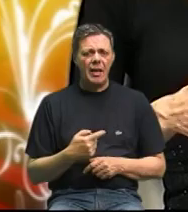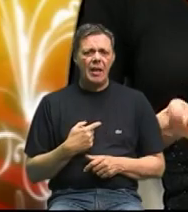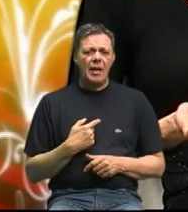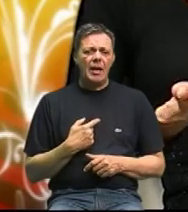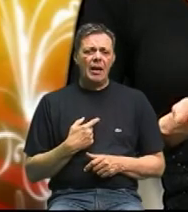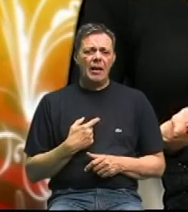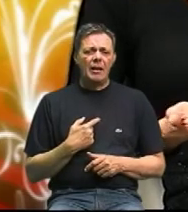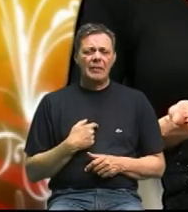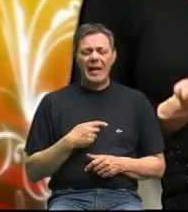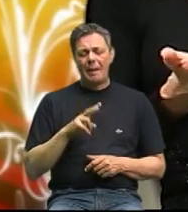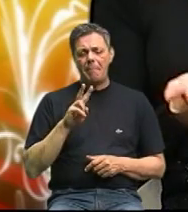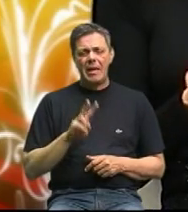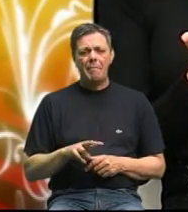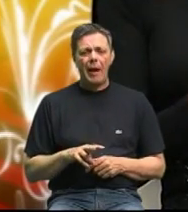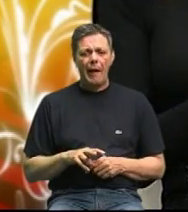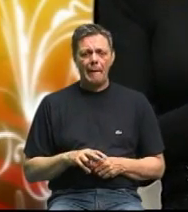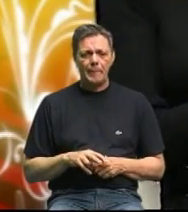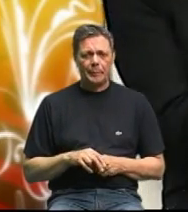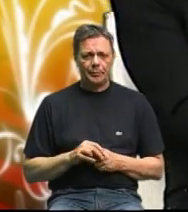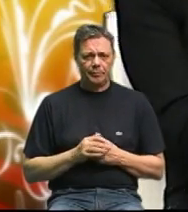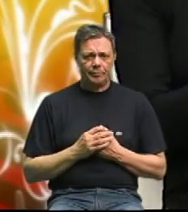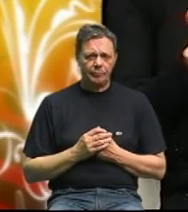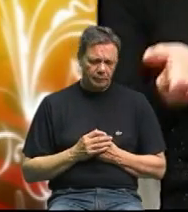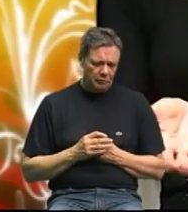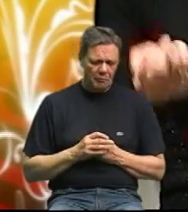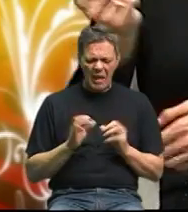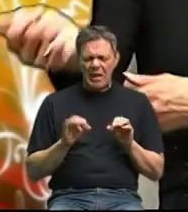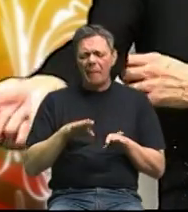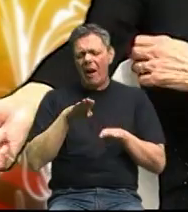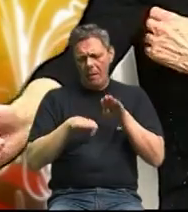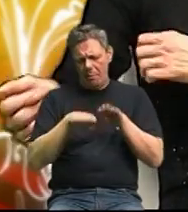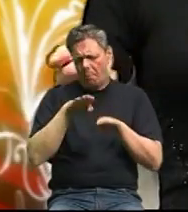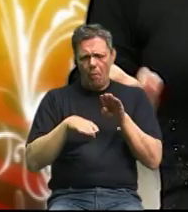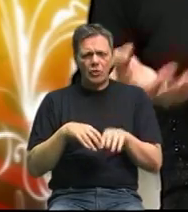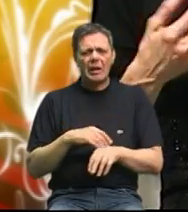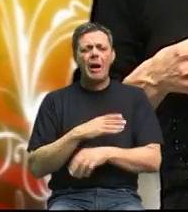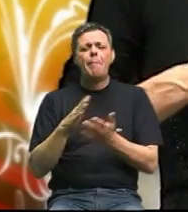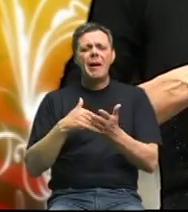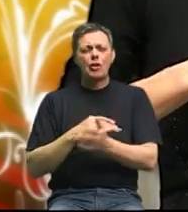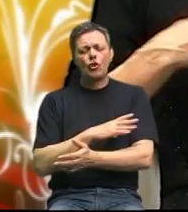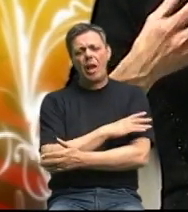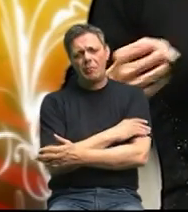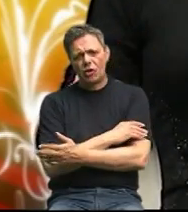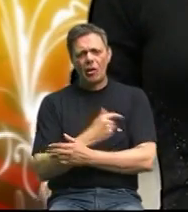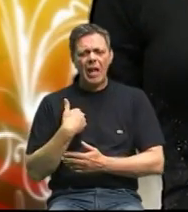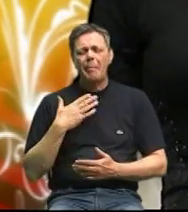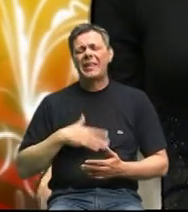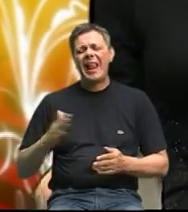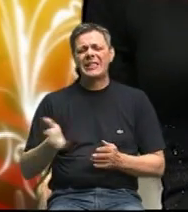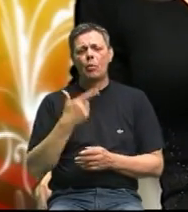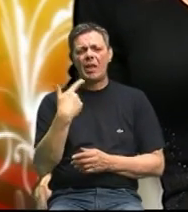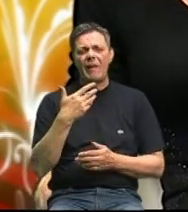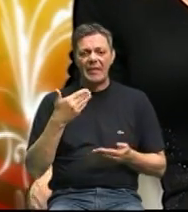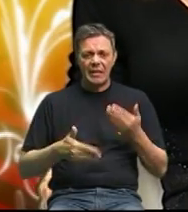ispravna postotak u tijelima masnoće i mišiće treba meni skinu 20 kila